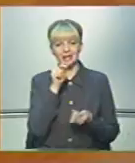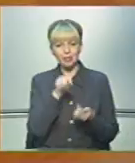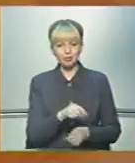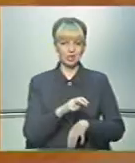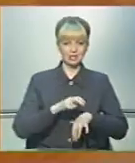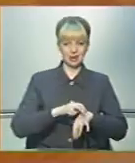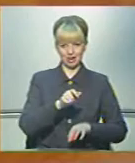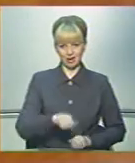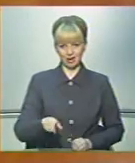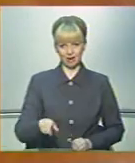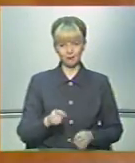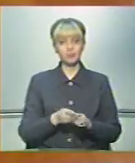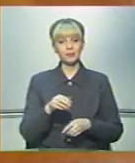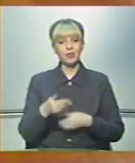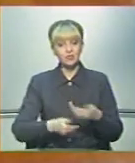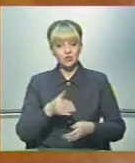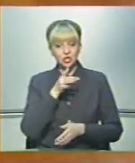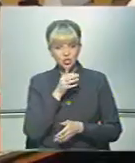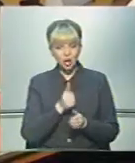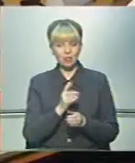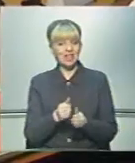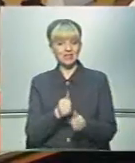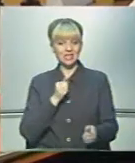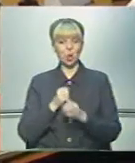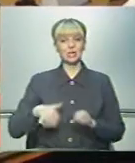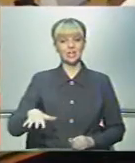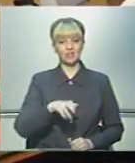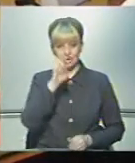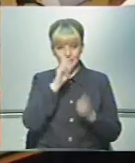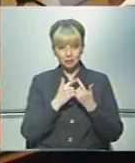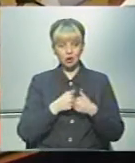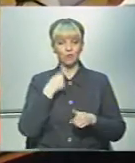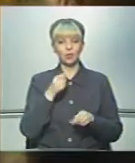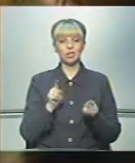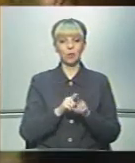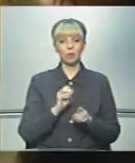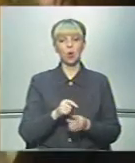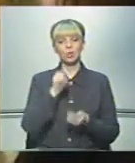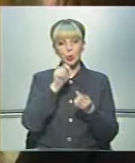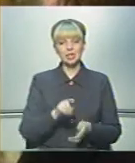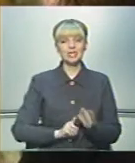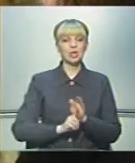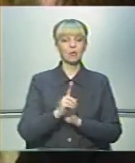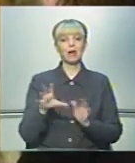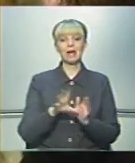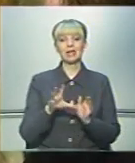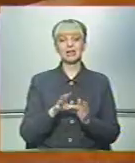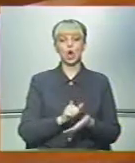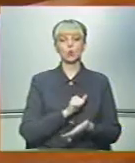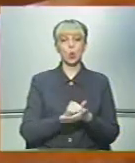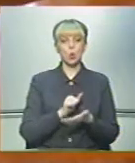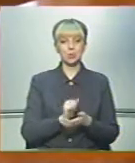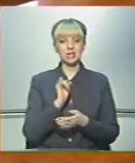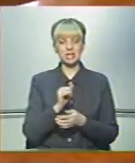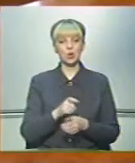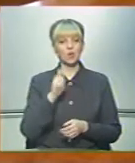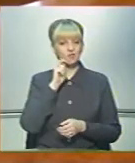лікарів». Аби йти в одну ногу з часом і не відставати від європейських країн, говорили також і про доцільність запровадження електронної документації